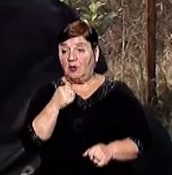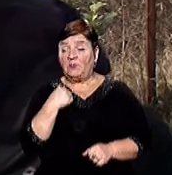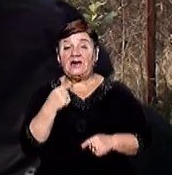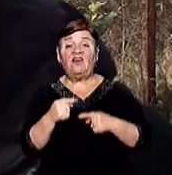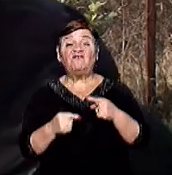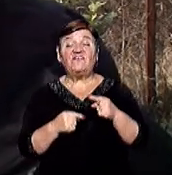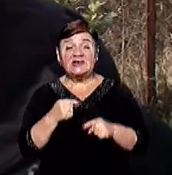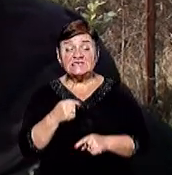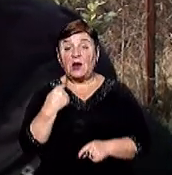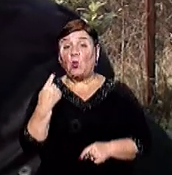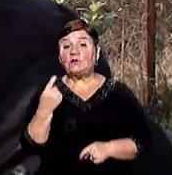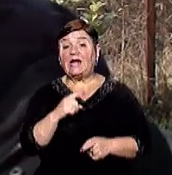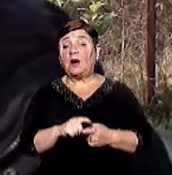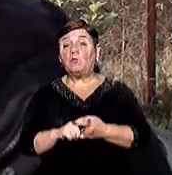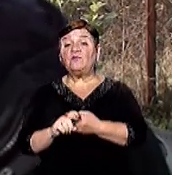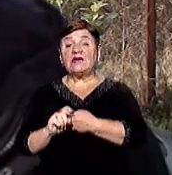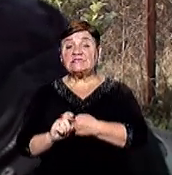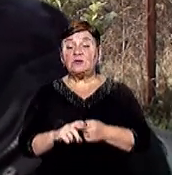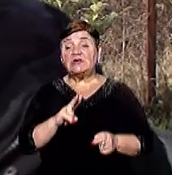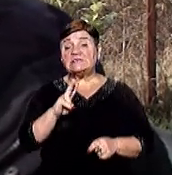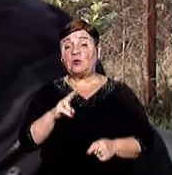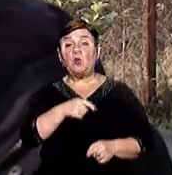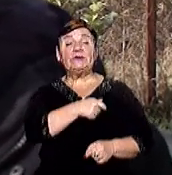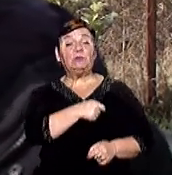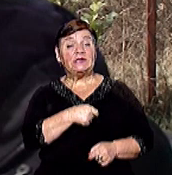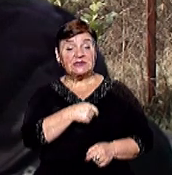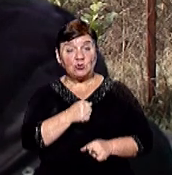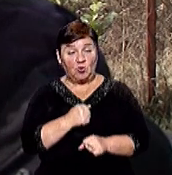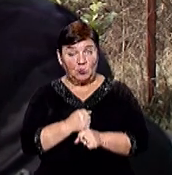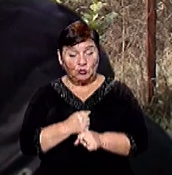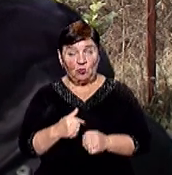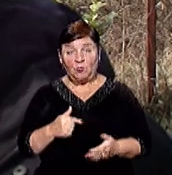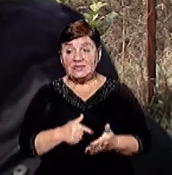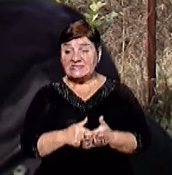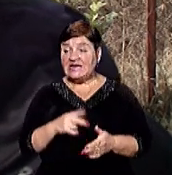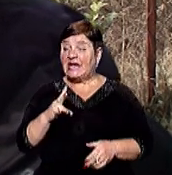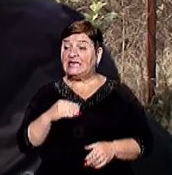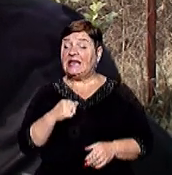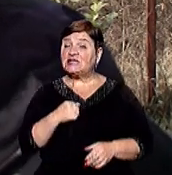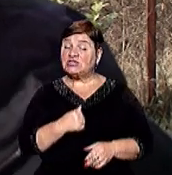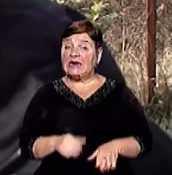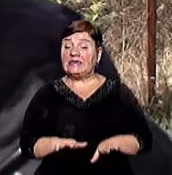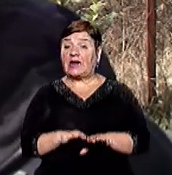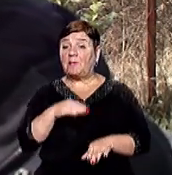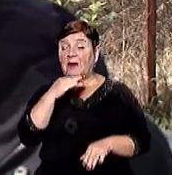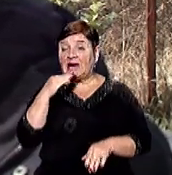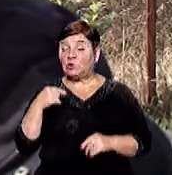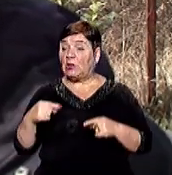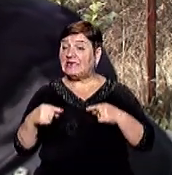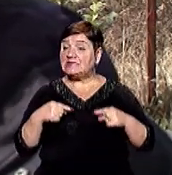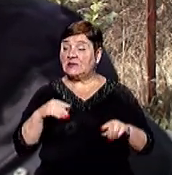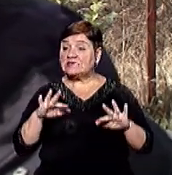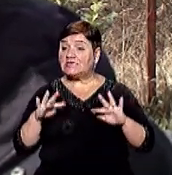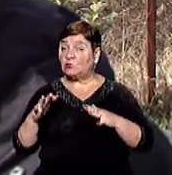версія одна, що це пов'язано якимось чином з моєю депутатською роботою в місті, але, на жаль, стільки багато різних ситуацій,